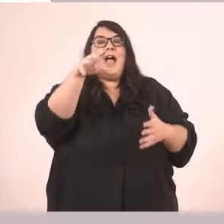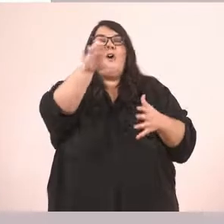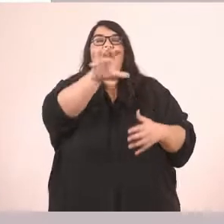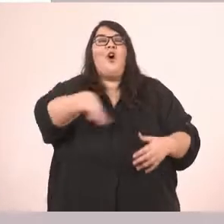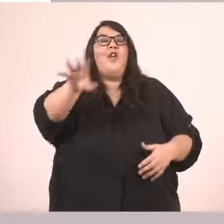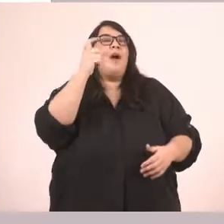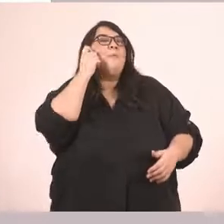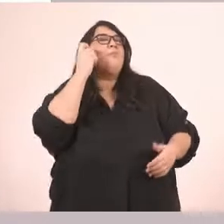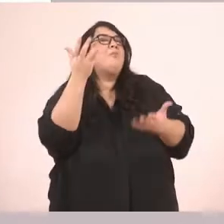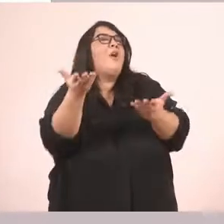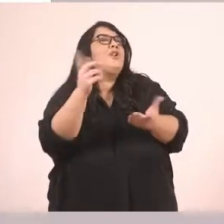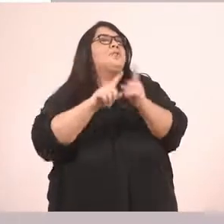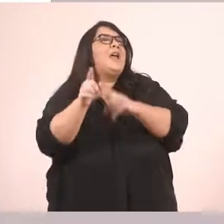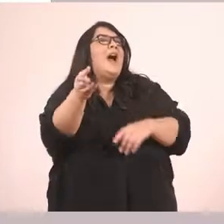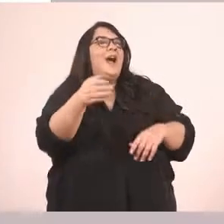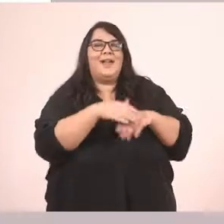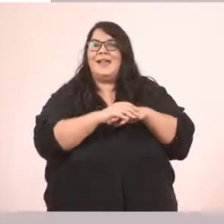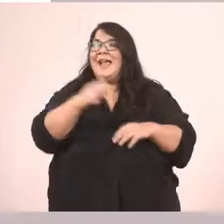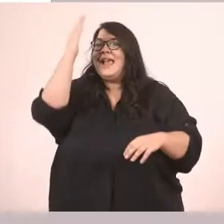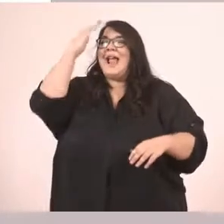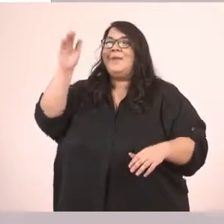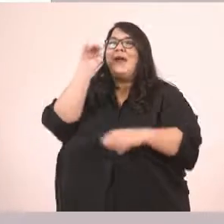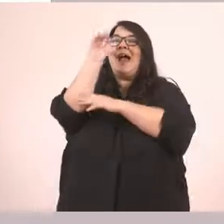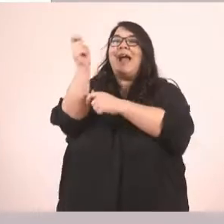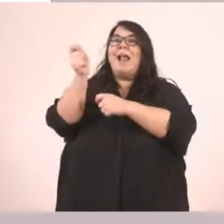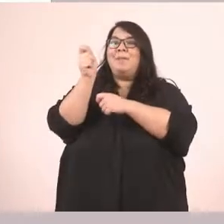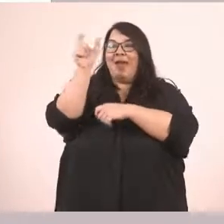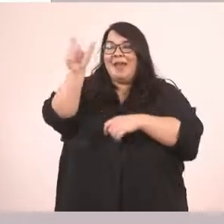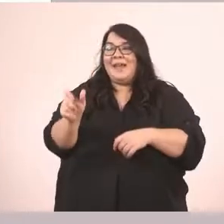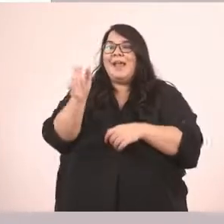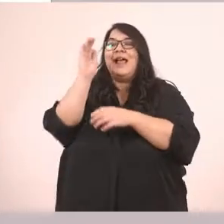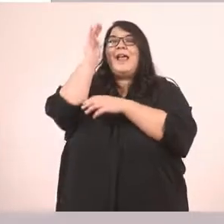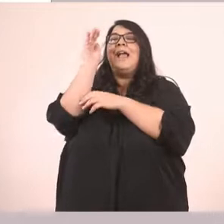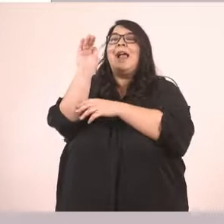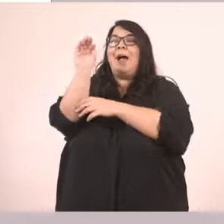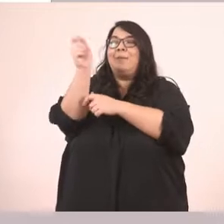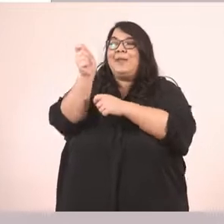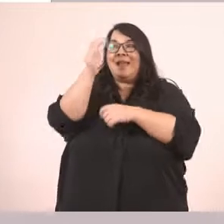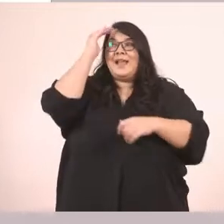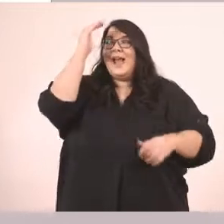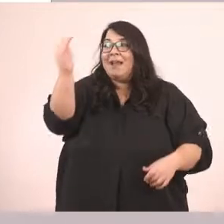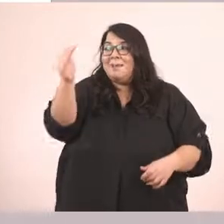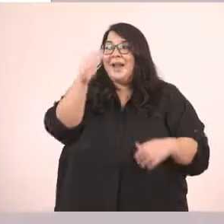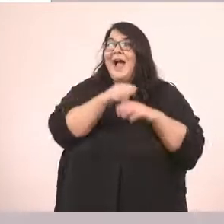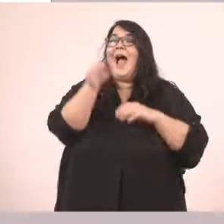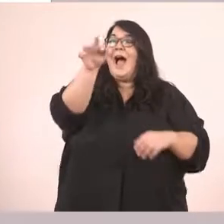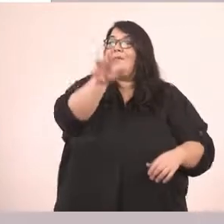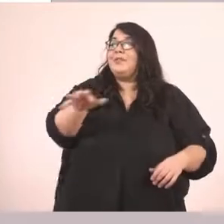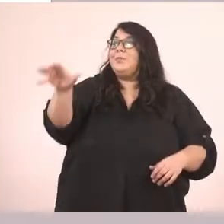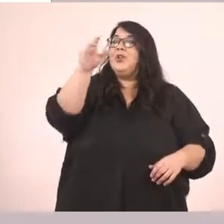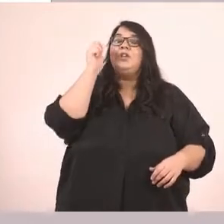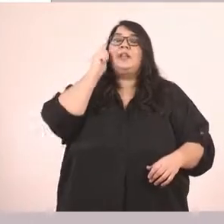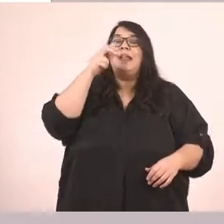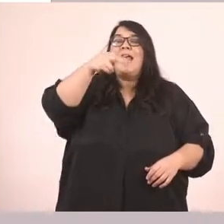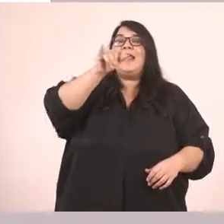την πολιτεία. Καλημέρα, καμιλιέρι. Καμιλιέρι, καλημέρα. Τούτοι εδώ την πολιτεία τη